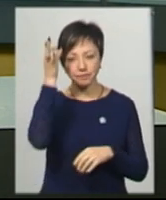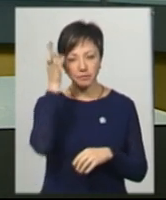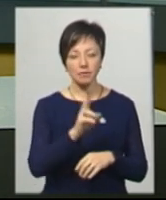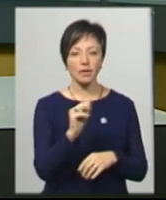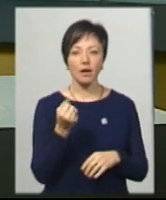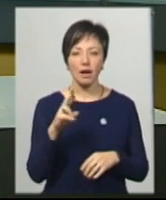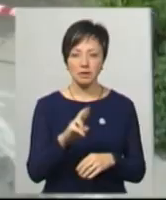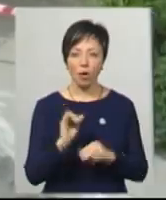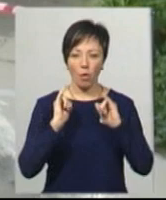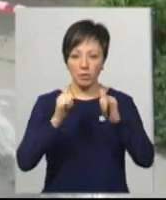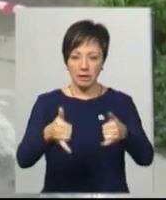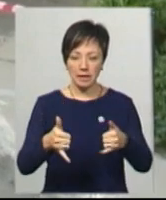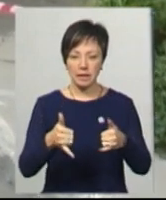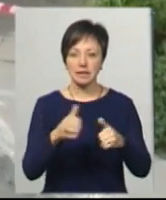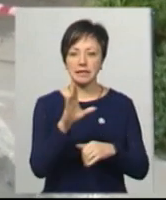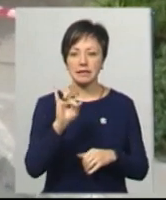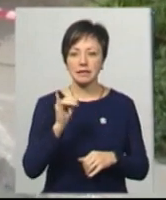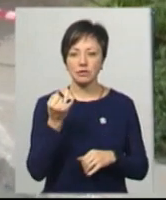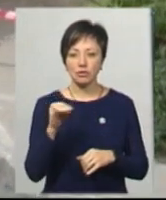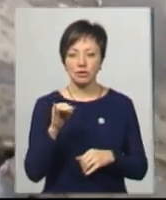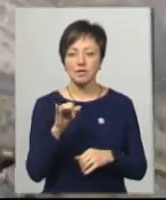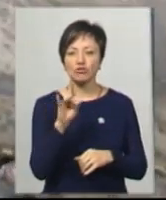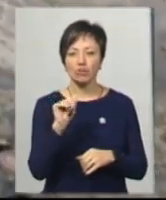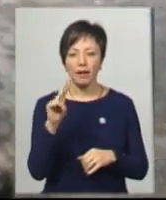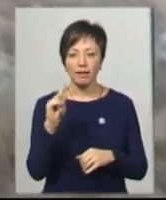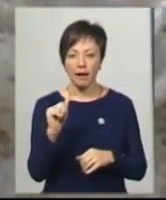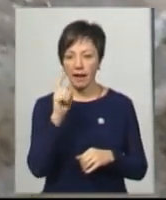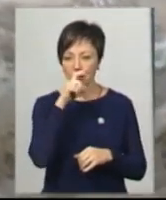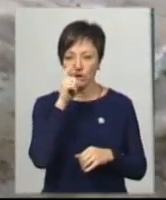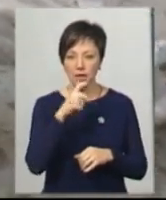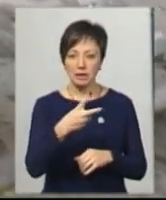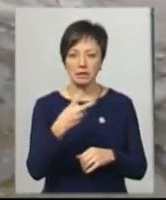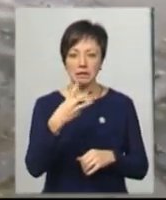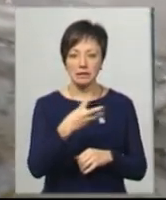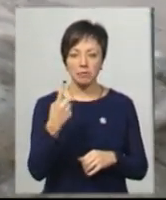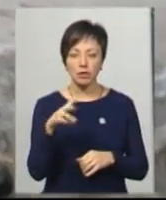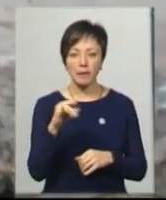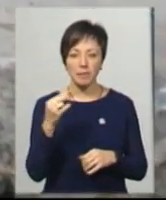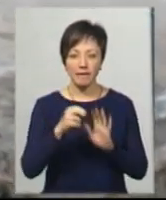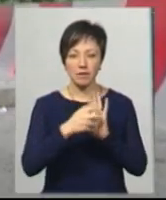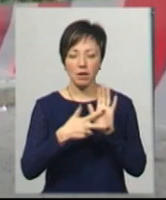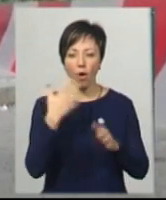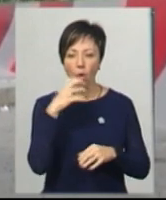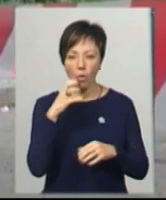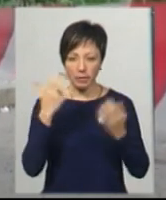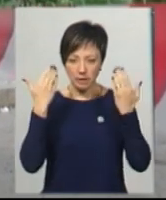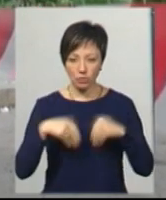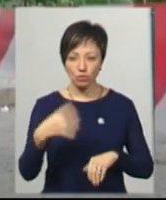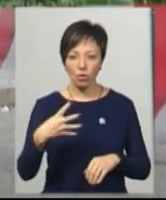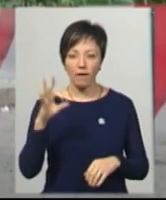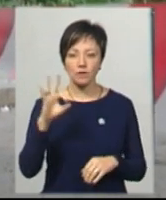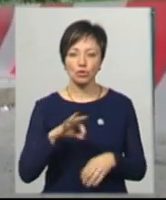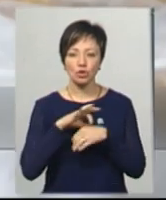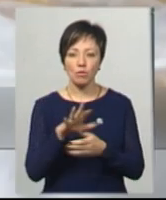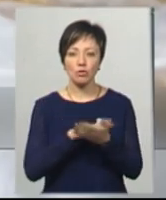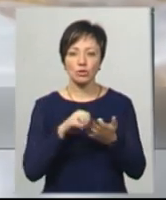облили концентрованою сірчаною кислотою 31 липня 2018 року. В неї були опіки, 40% шкіри